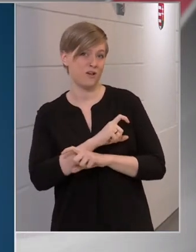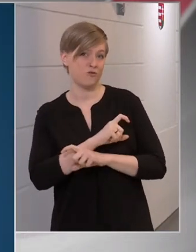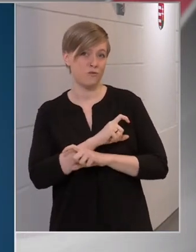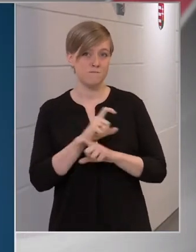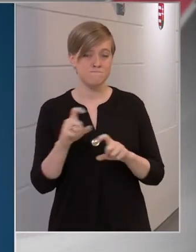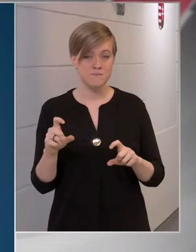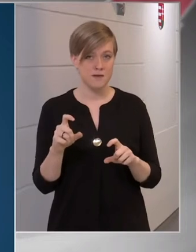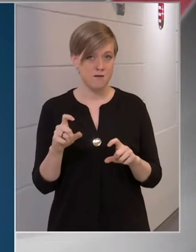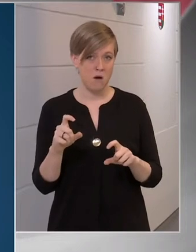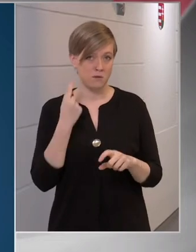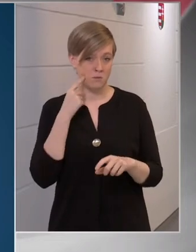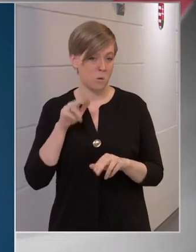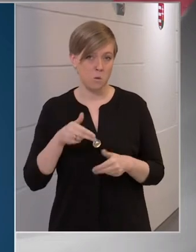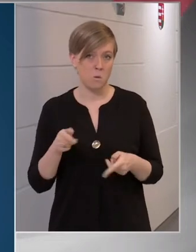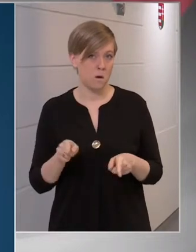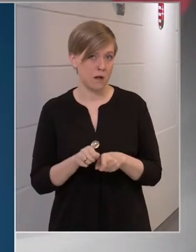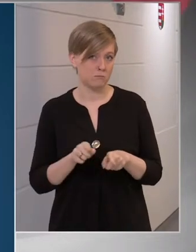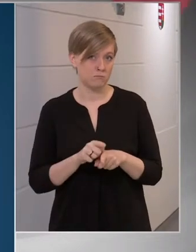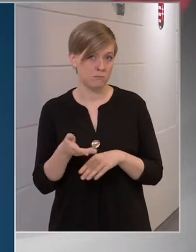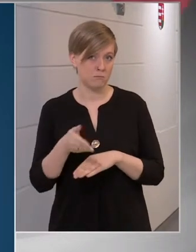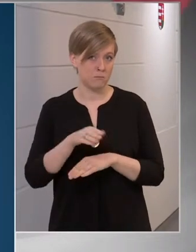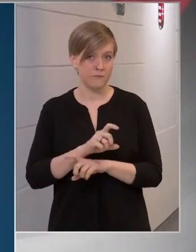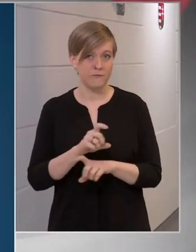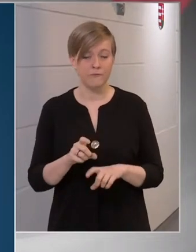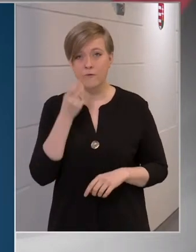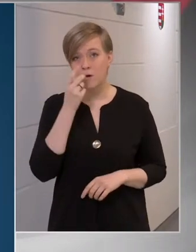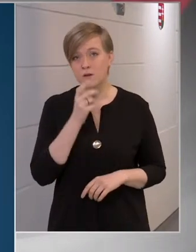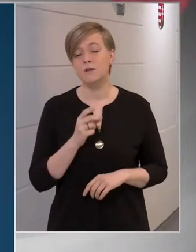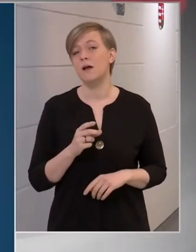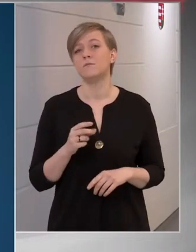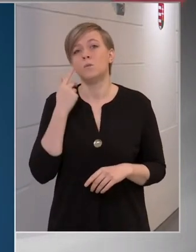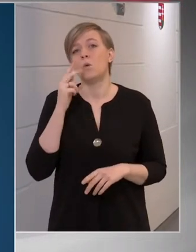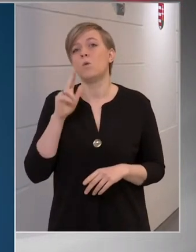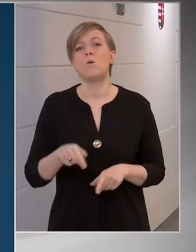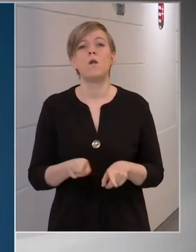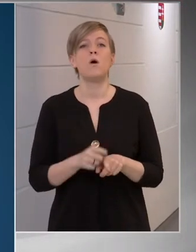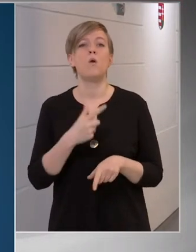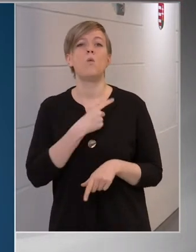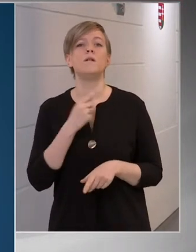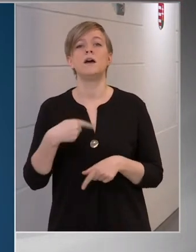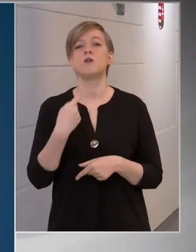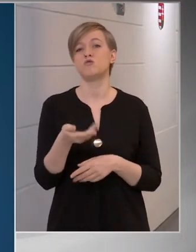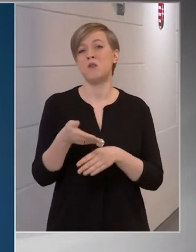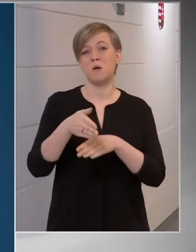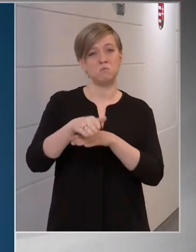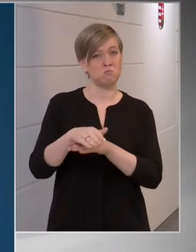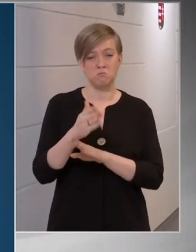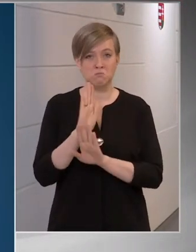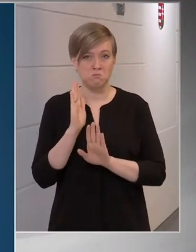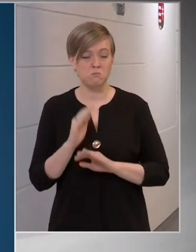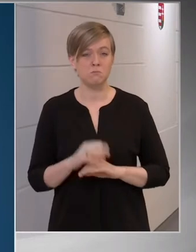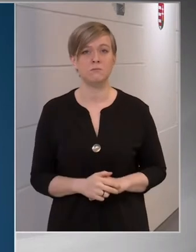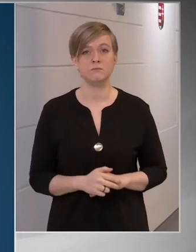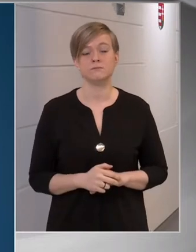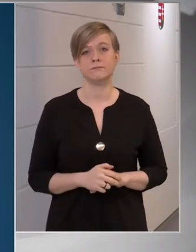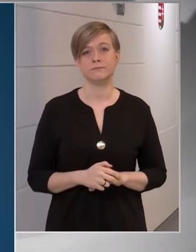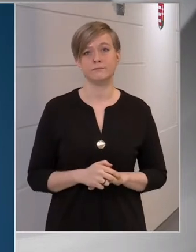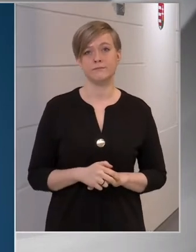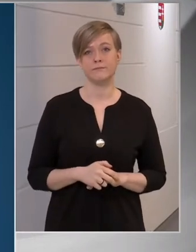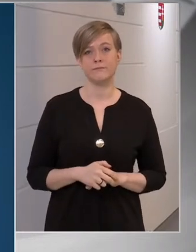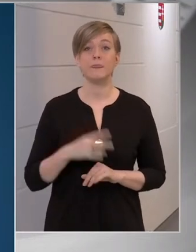halt volna meg, sőt, olyat sem tudok, aki oltás után vesztette volna életét, és